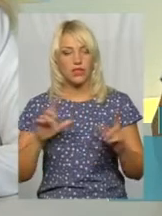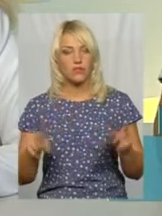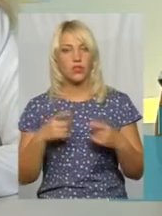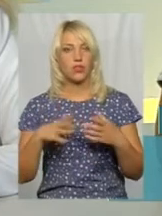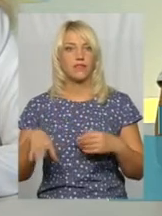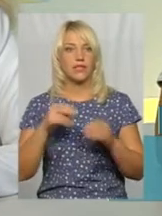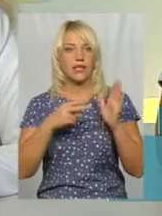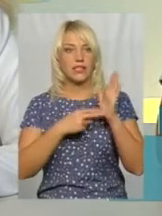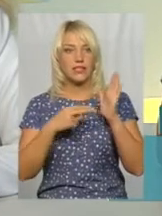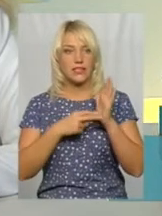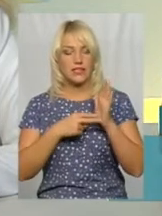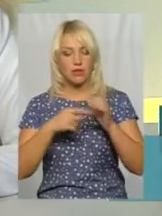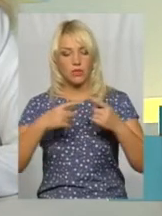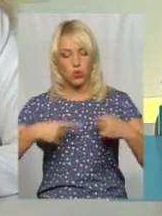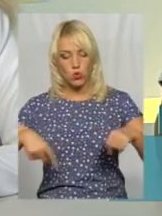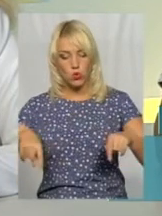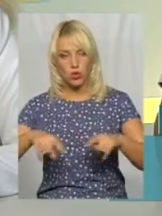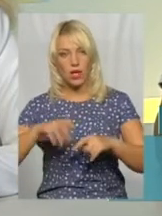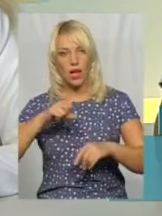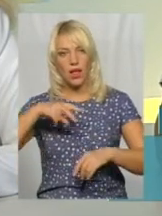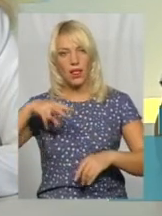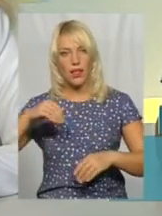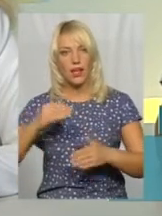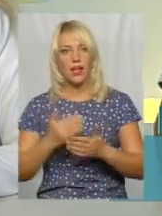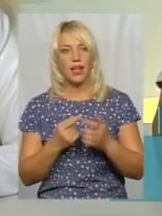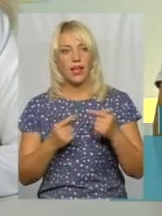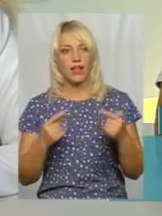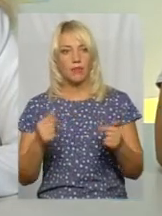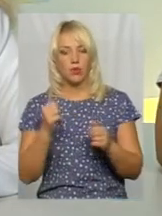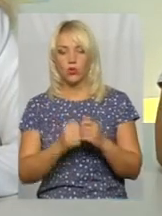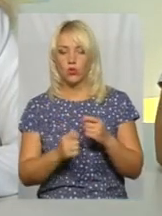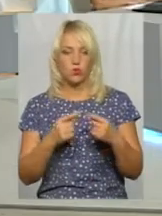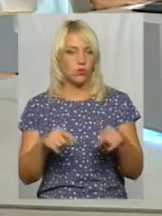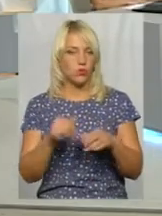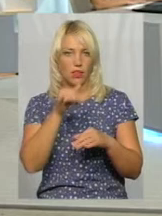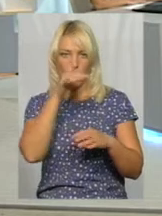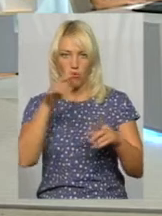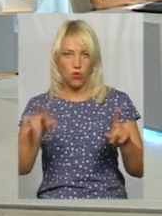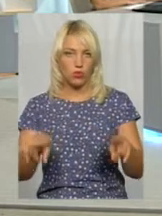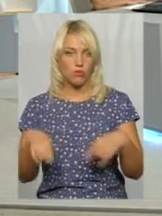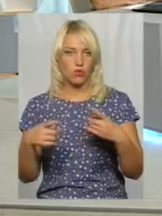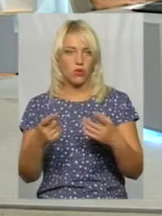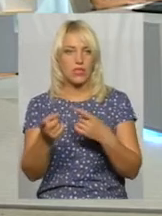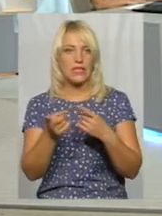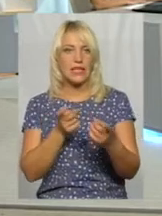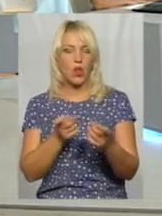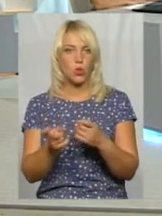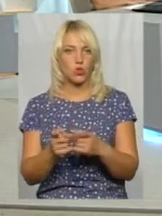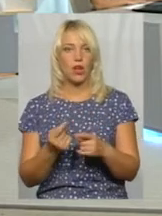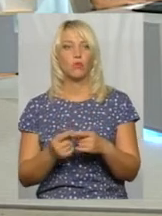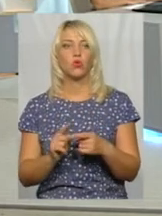відповідних зон, але певні елементи кожної зони ми можемо створити. Залучаємо до цього